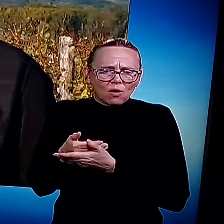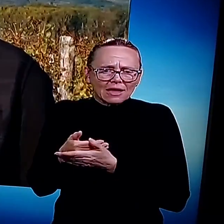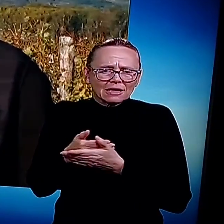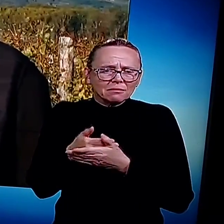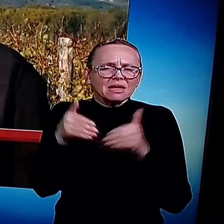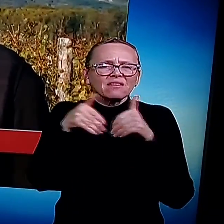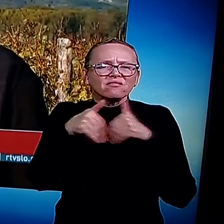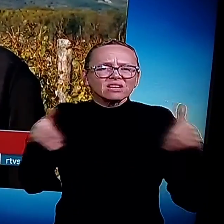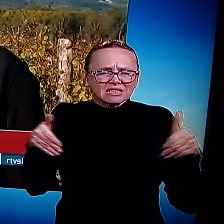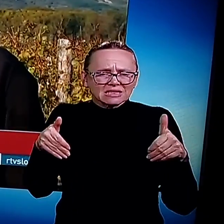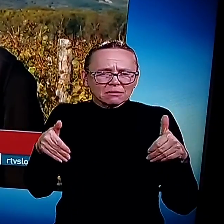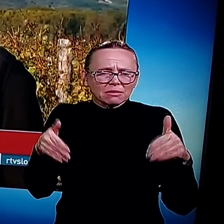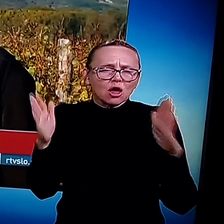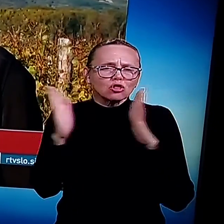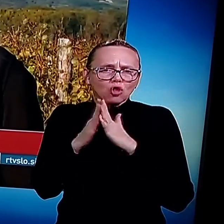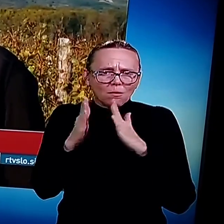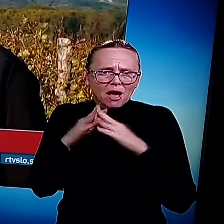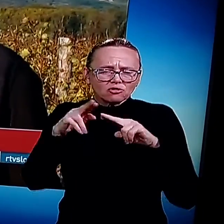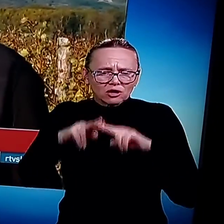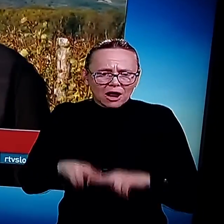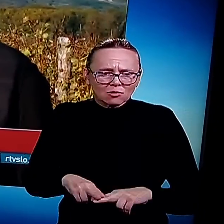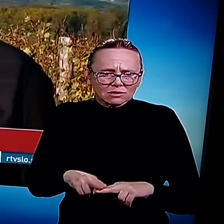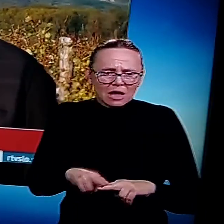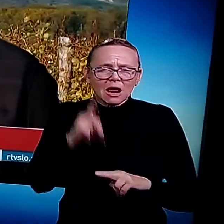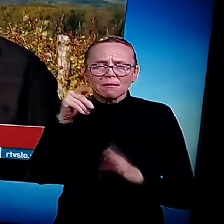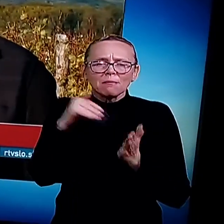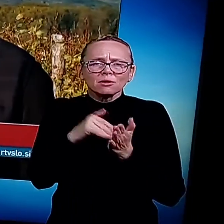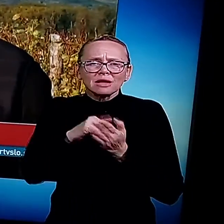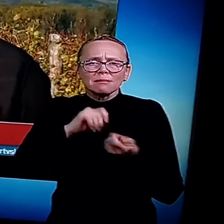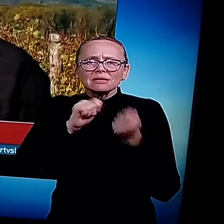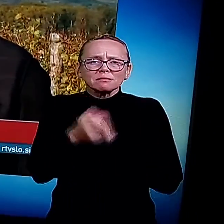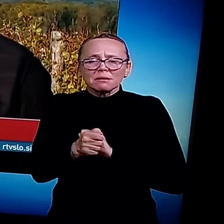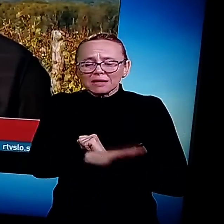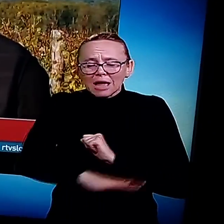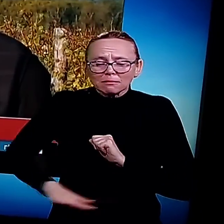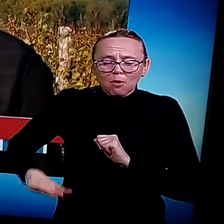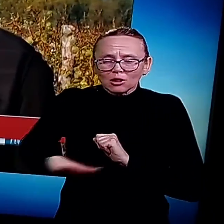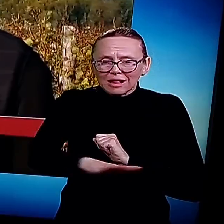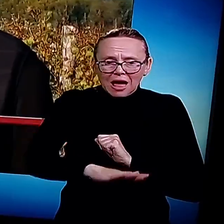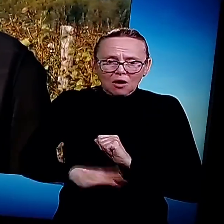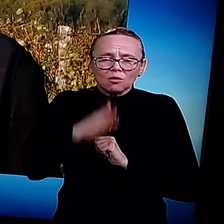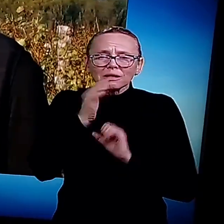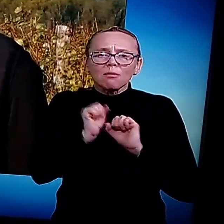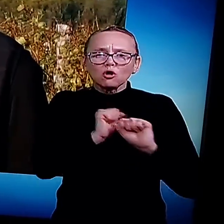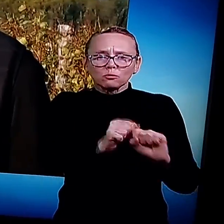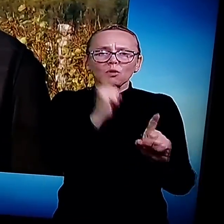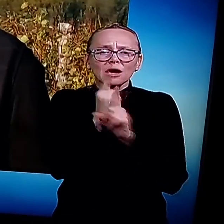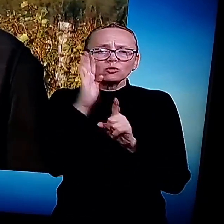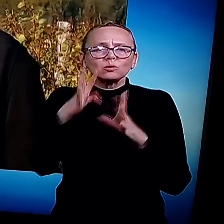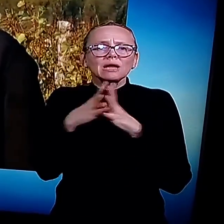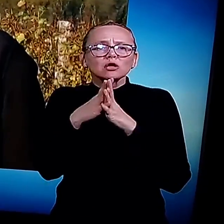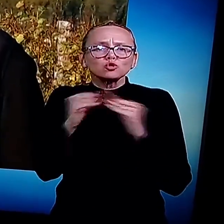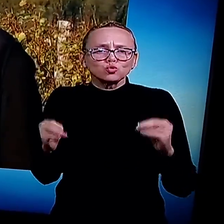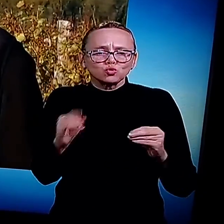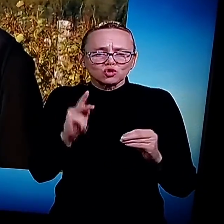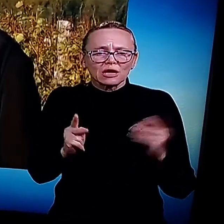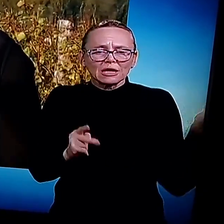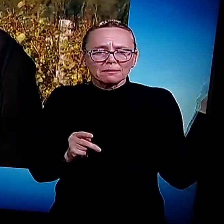ne ostanjo domače, ampak potreba spremljati podlago, da bo podlago odporna tudi na suše, ki prihvaljajo